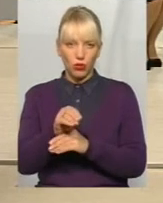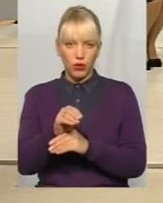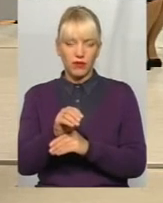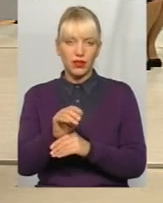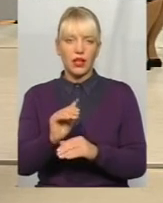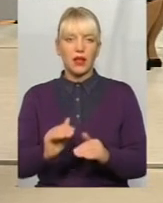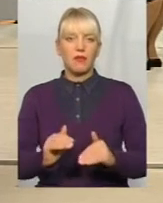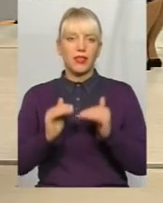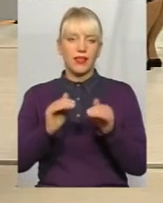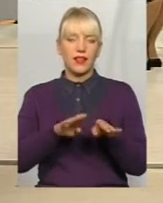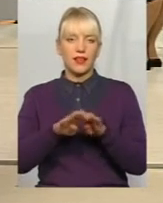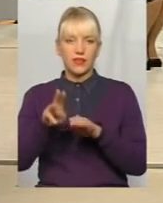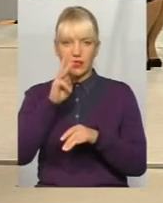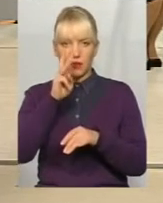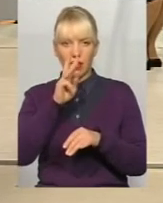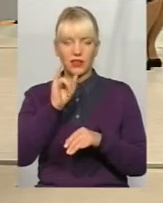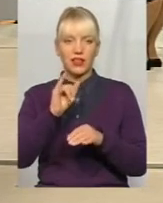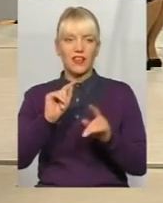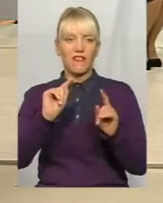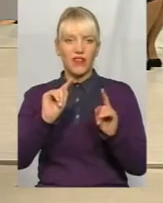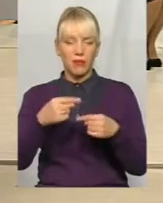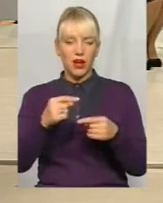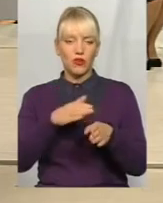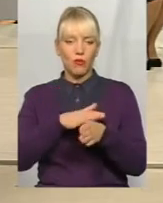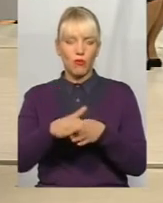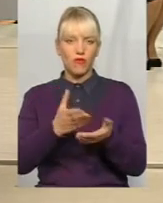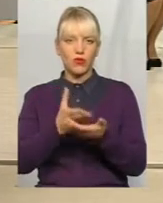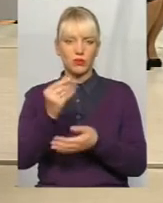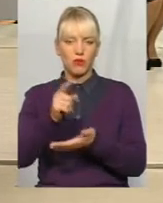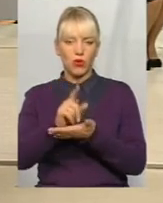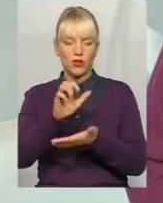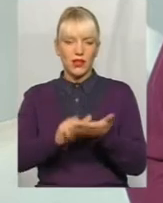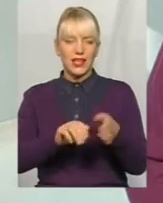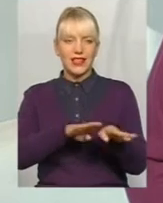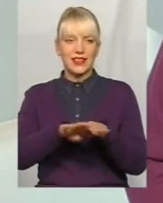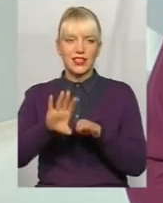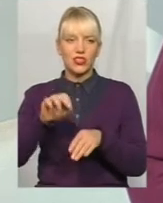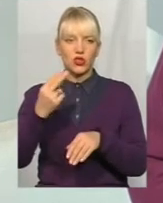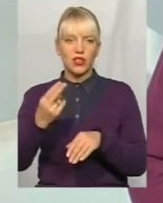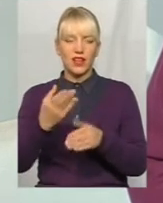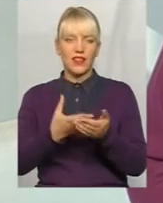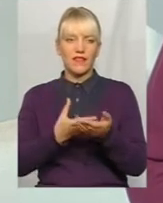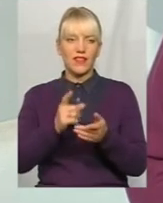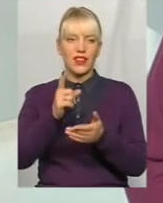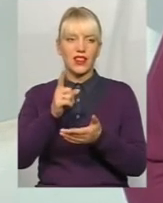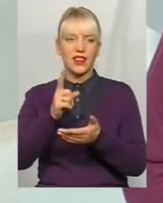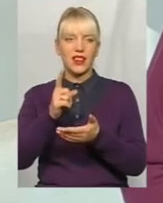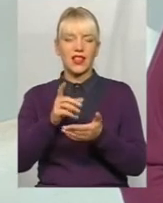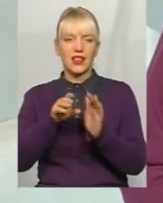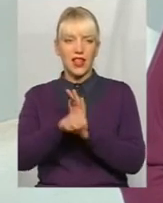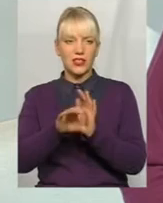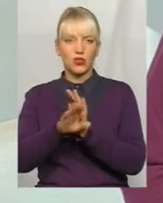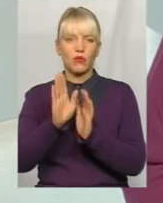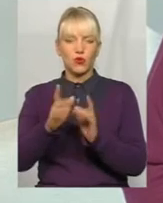Рівень зарплати і вимагають повної сплати і податків, і єдину соціальну внеску. при цьому будуть великі перевірки. Тому